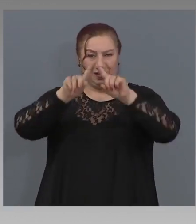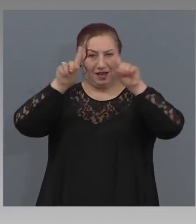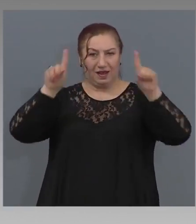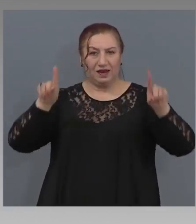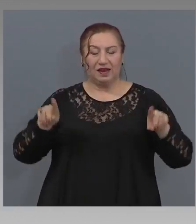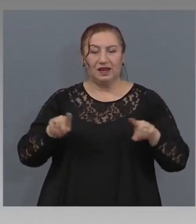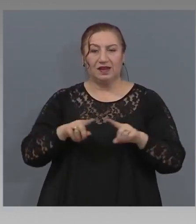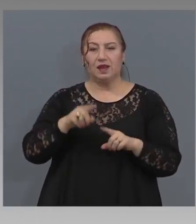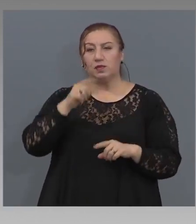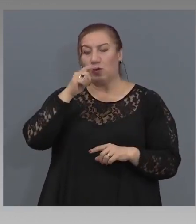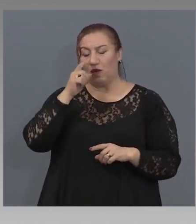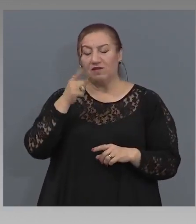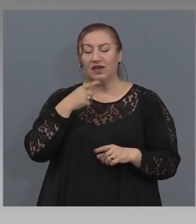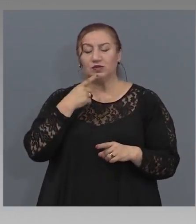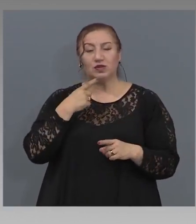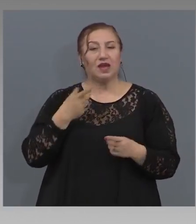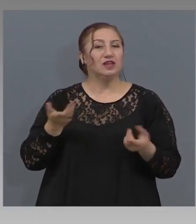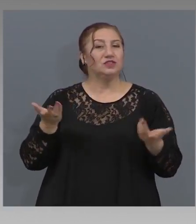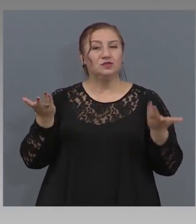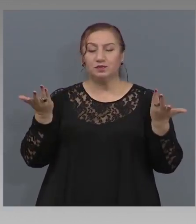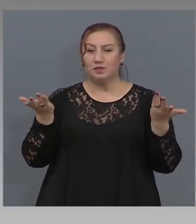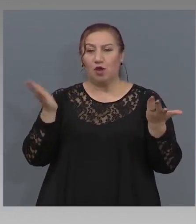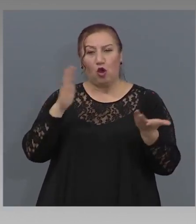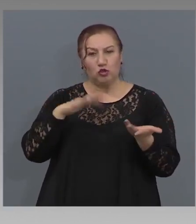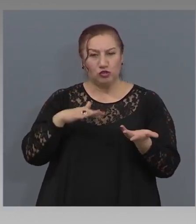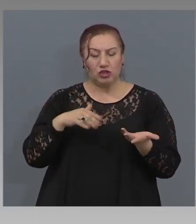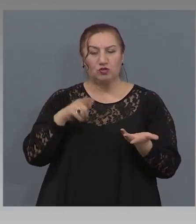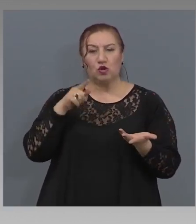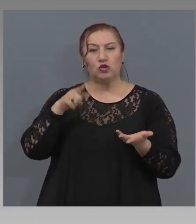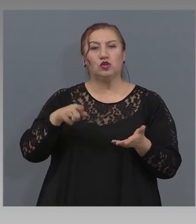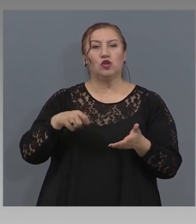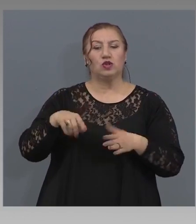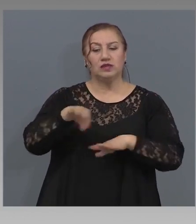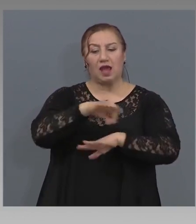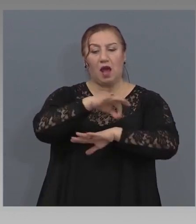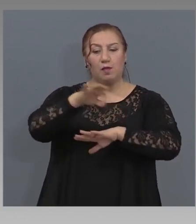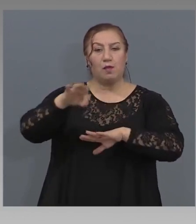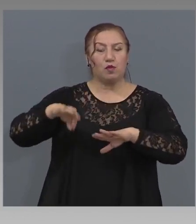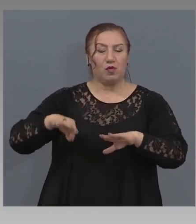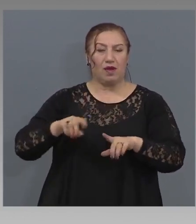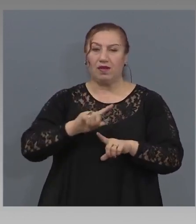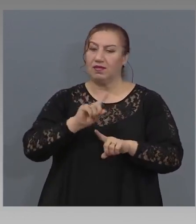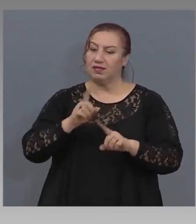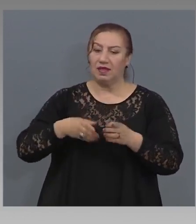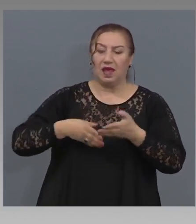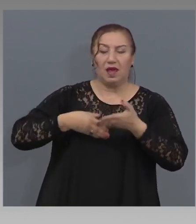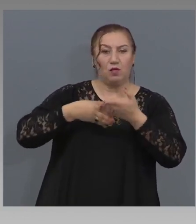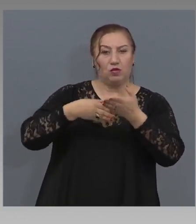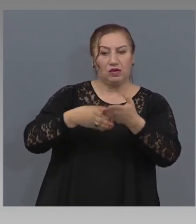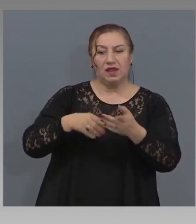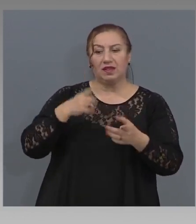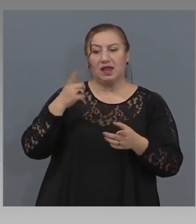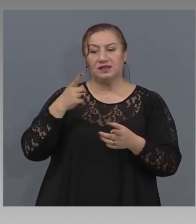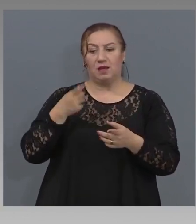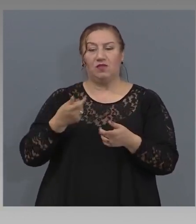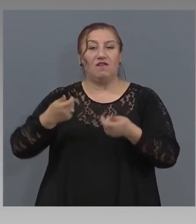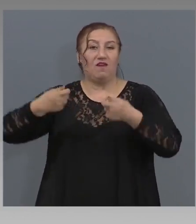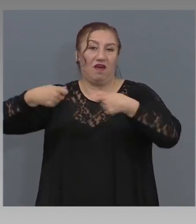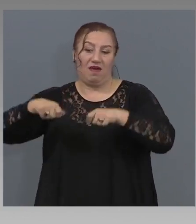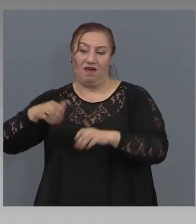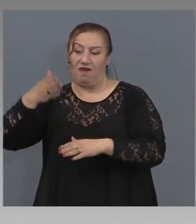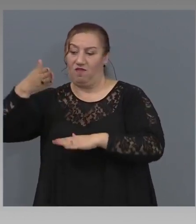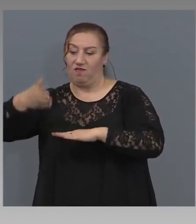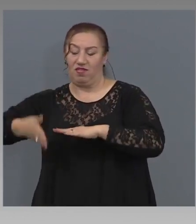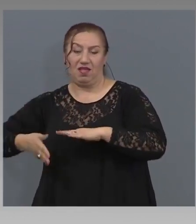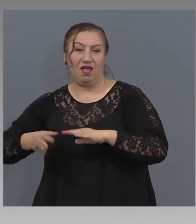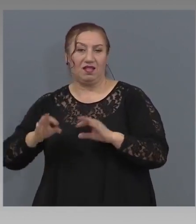кажем още нещо. Този проект не е само подкрепен в финалната фаза от правителството, а